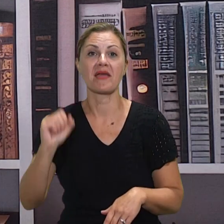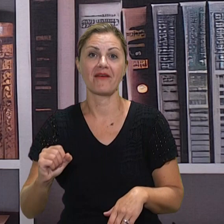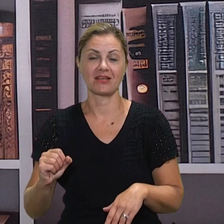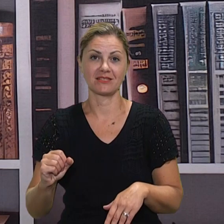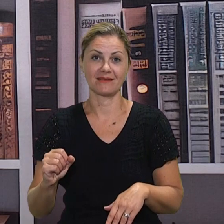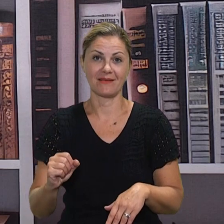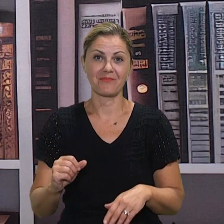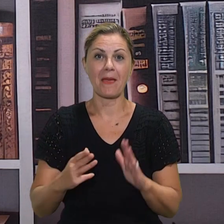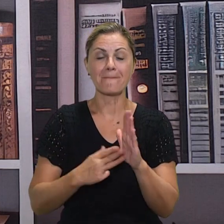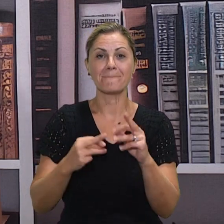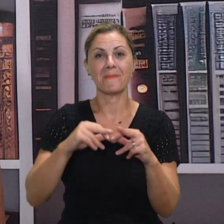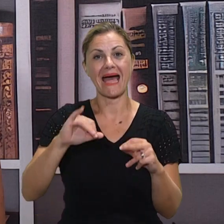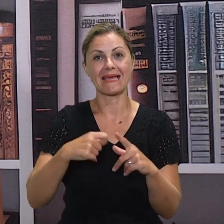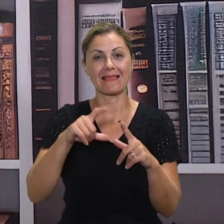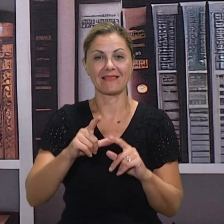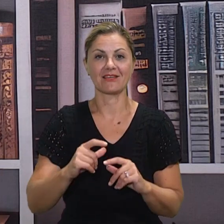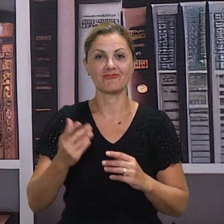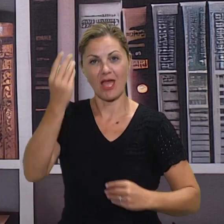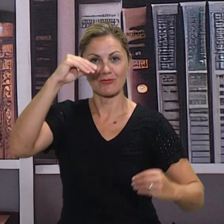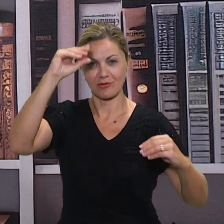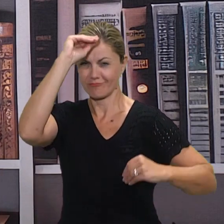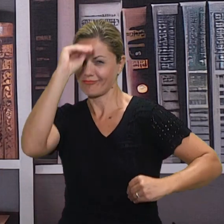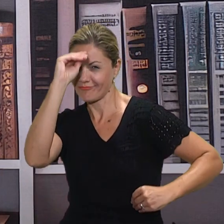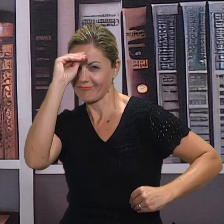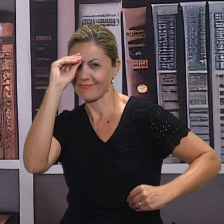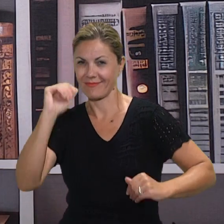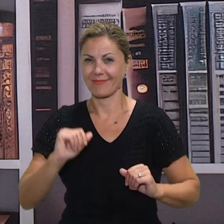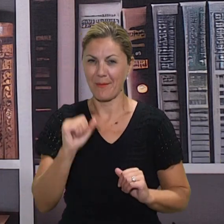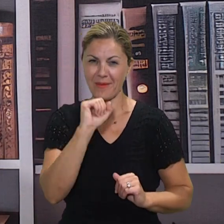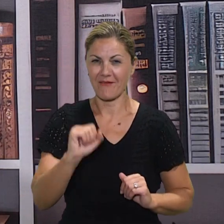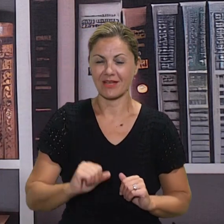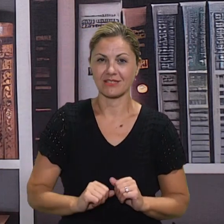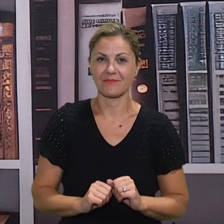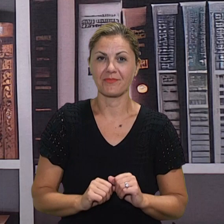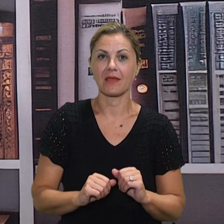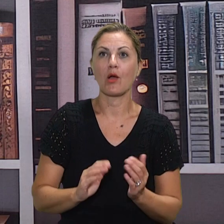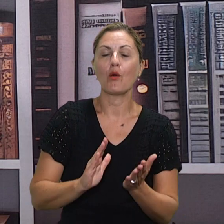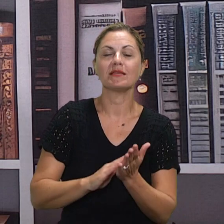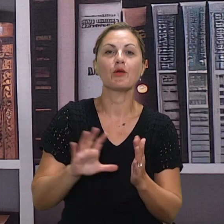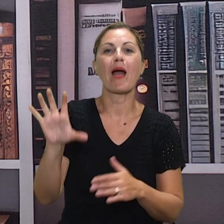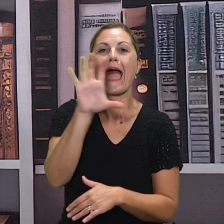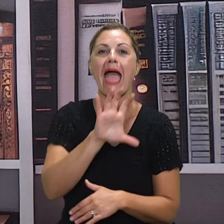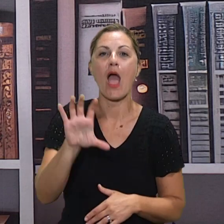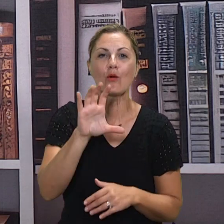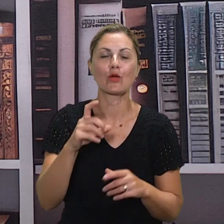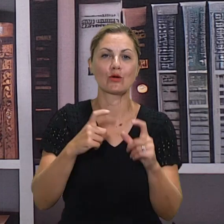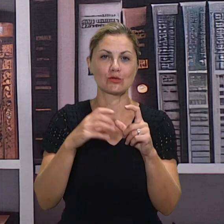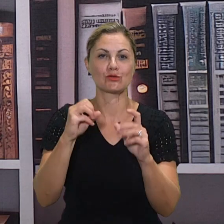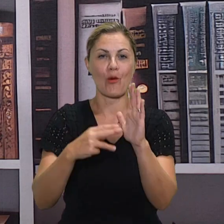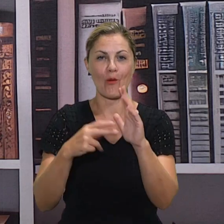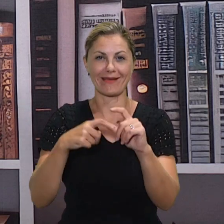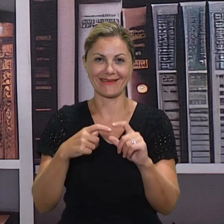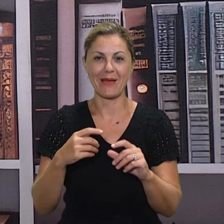Odmah smo okrenuli tu priču, počeli malo Michael Jackson u njegovoj glazbi, pa smo onda imali tjedan eurosonga, pa smo držali i